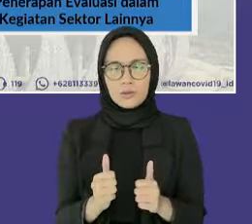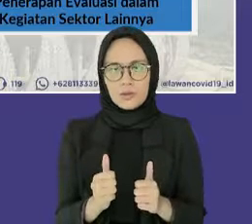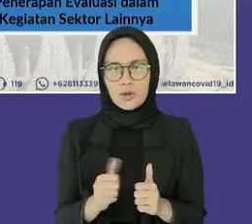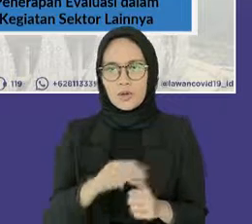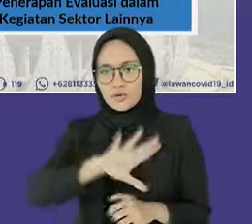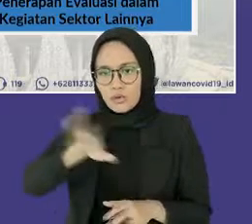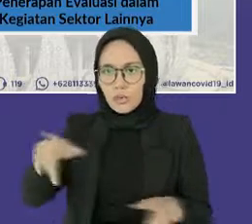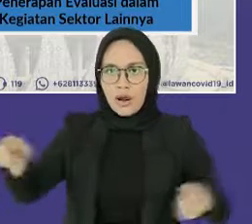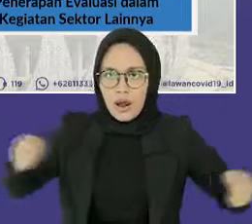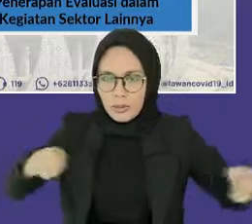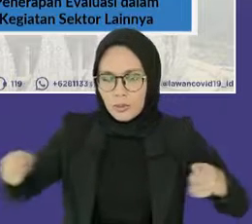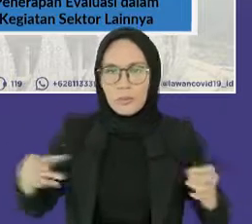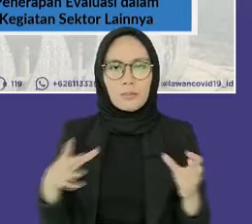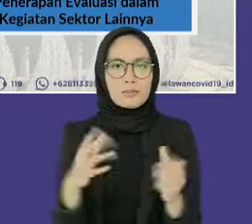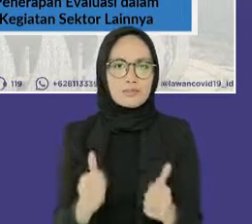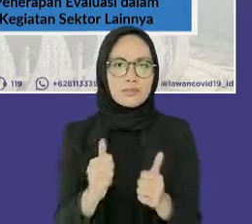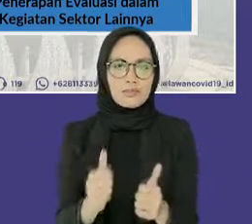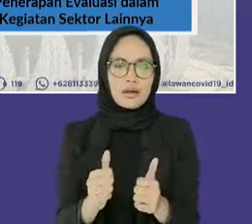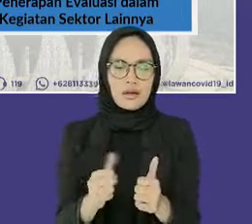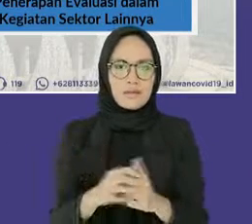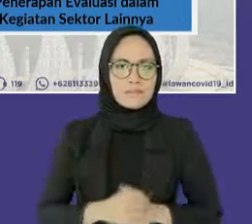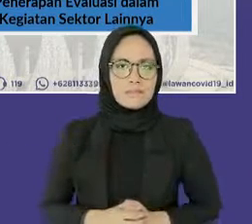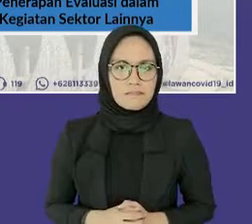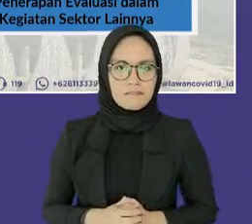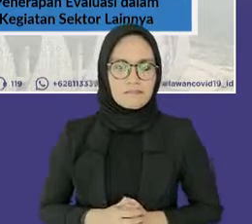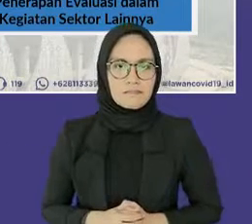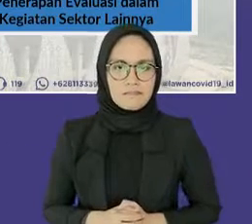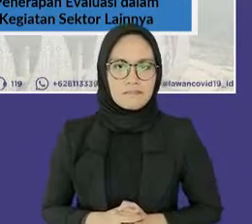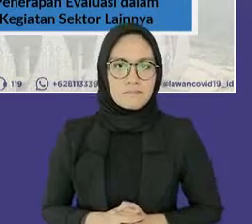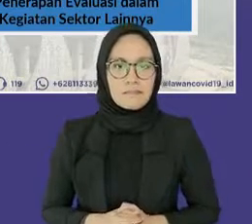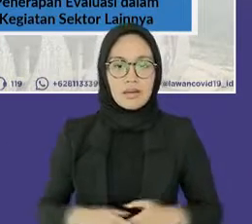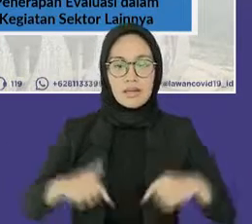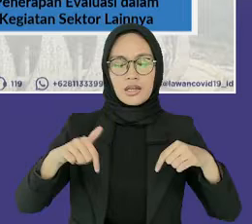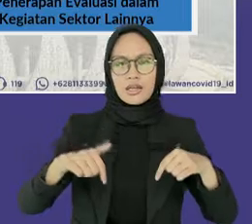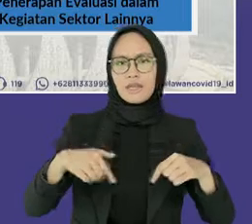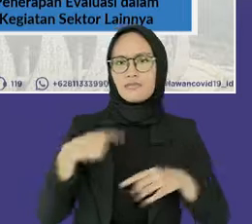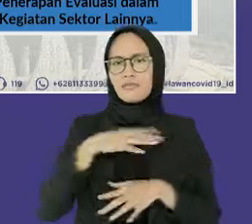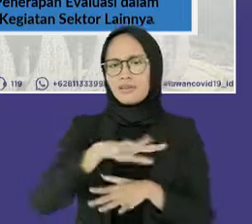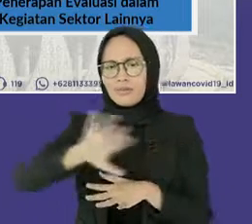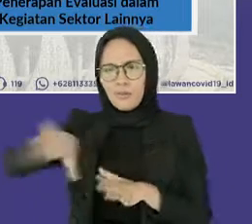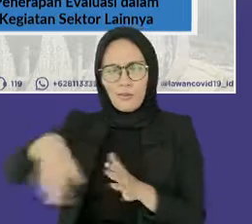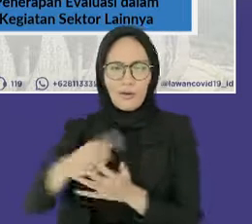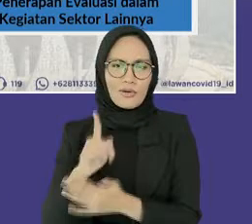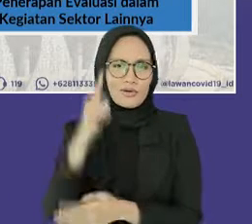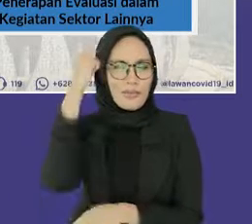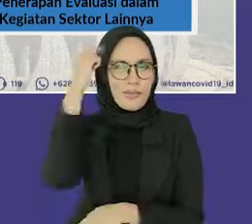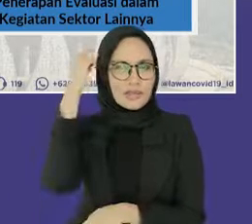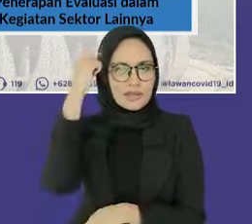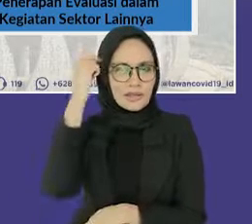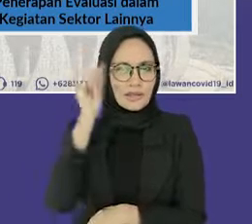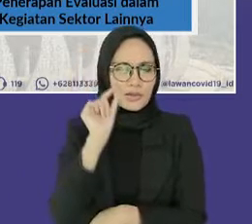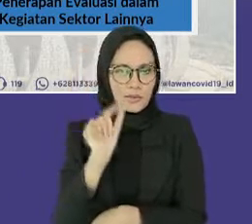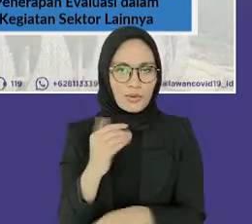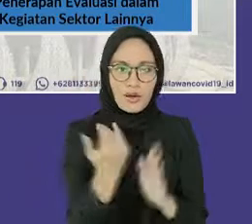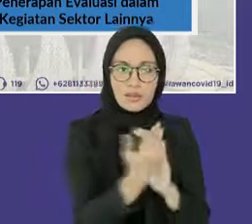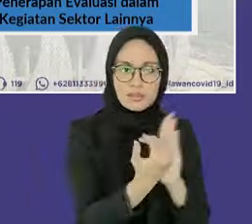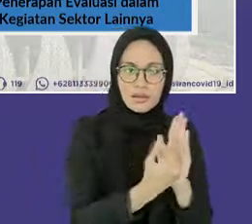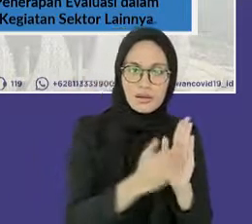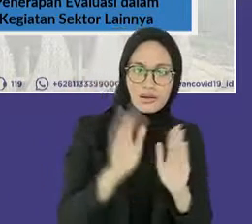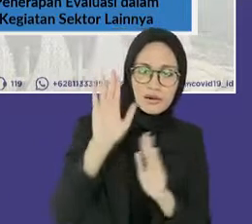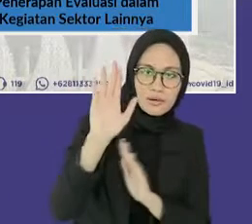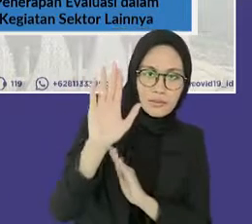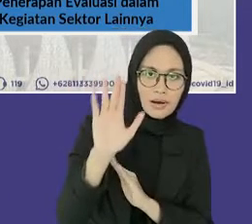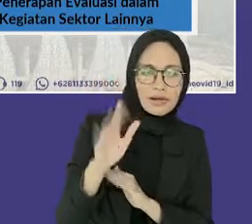-kekurangan minor selama rangkaian acara perlu menjadi pembelajaran khususnya untuk penyelenggaraan acara besar terdekat,